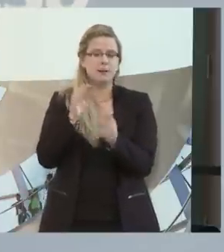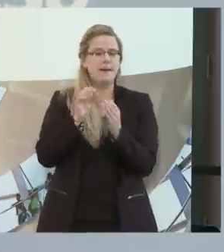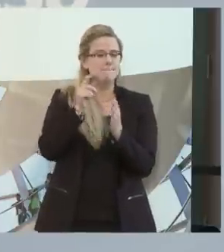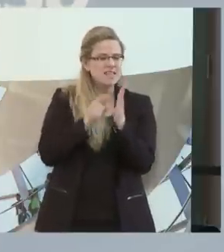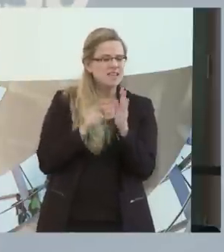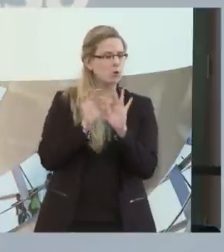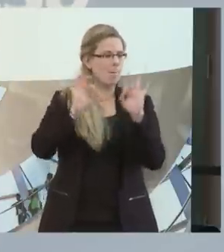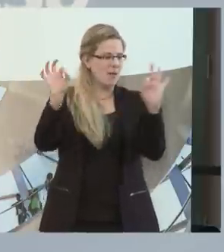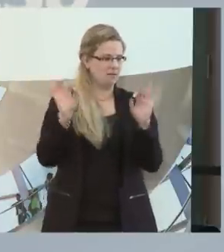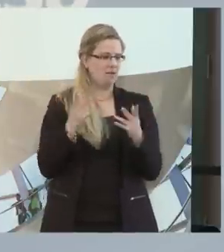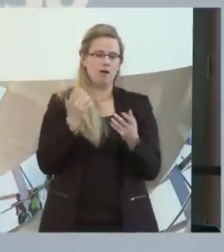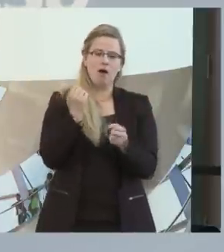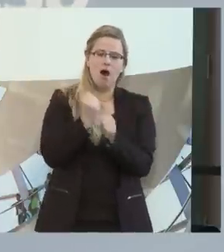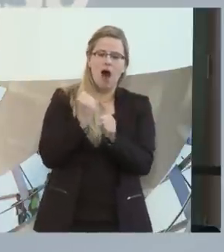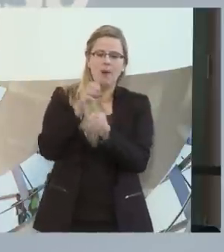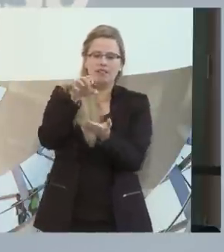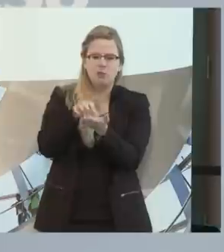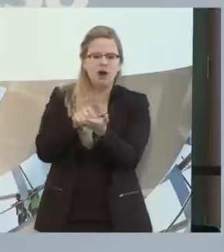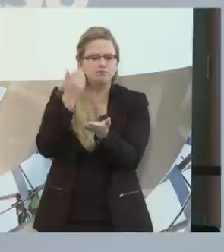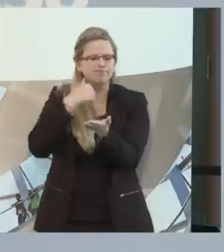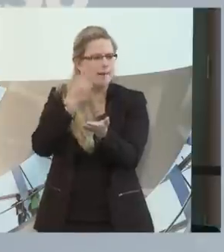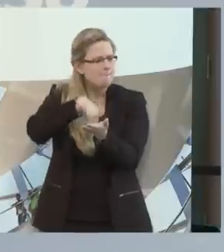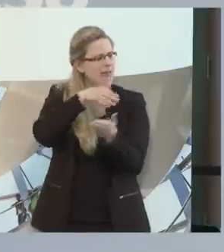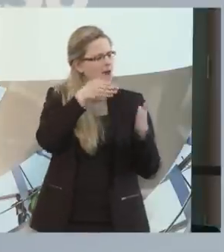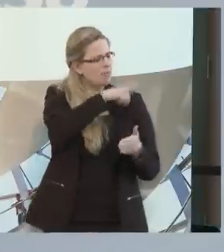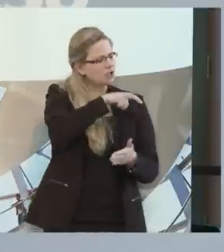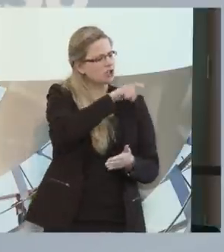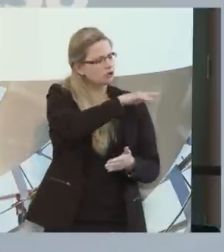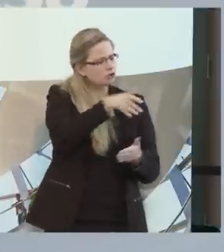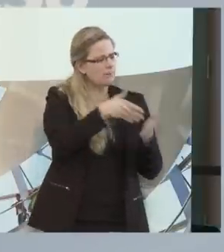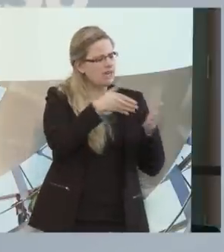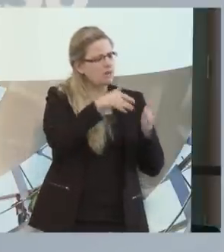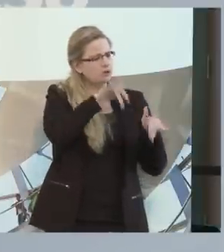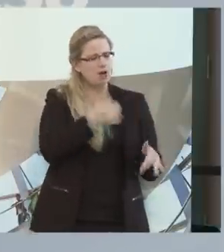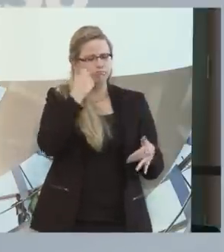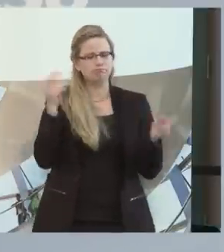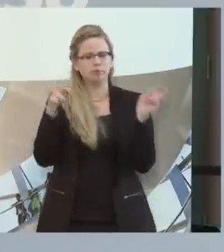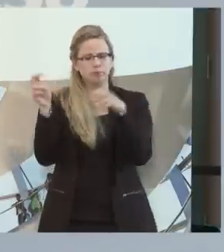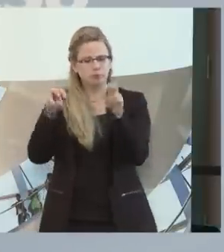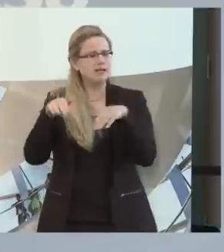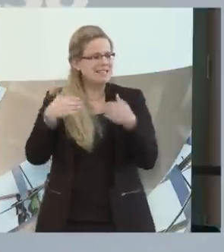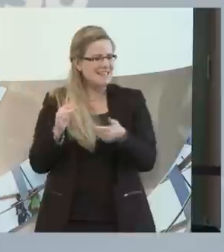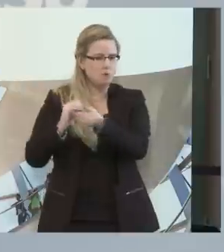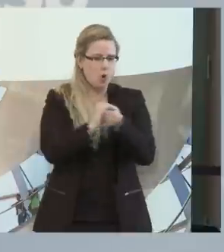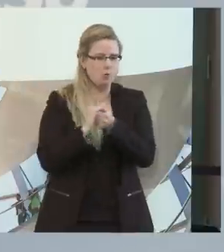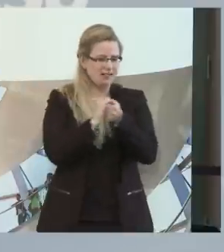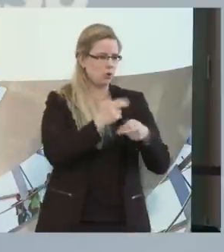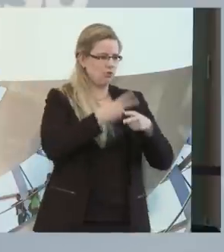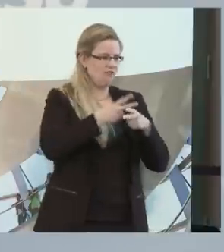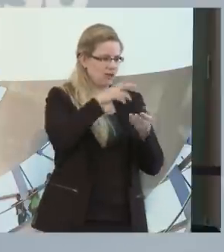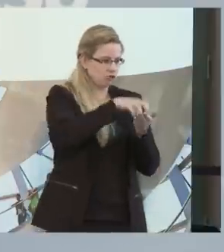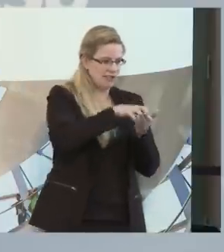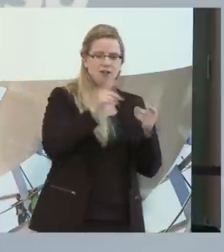Menschen in den Arbeitsmarkt. Wir haben als Rotes Kreuz große Behindertenwerkstätten, kooperieren aber mit anderen Firmen,